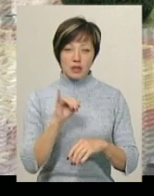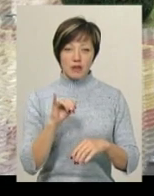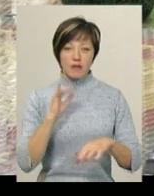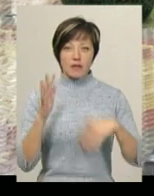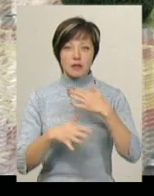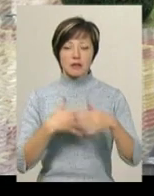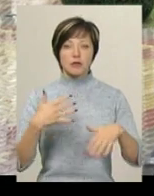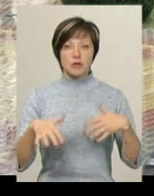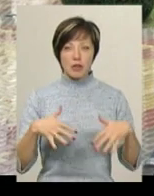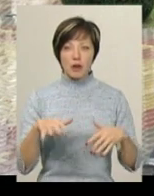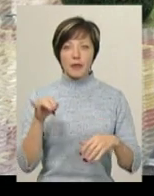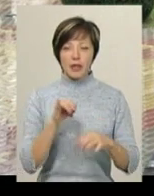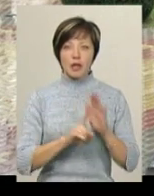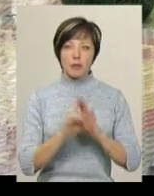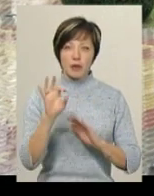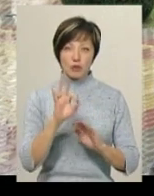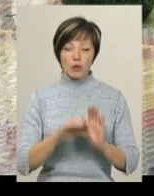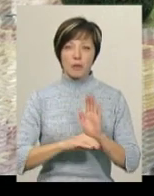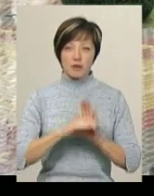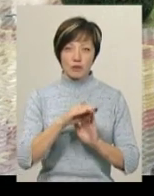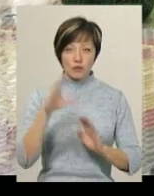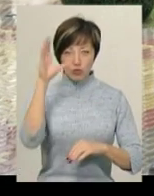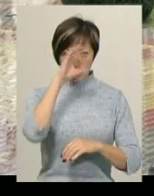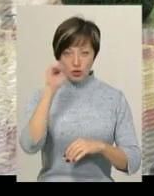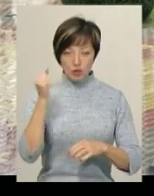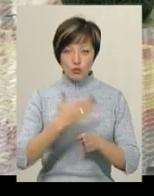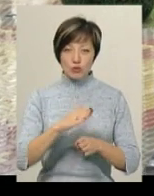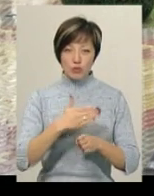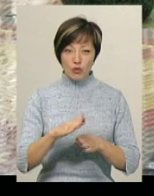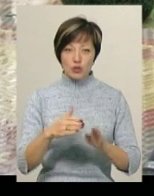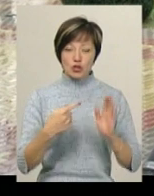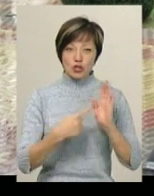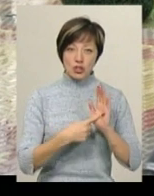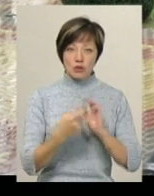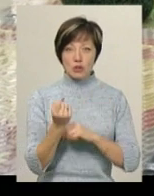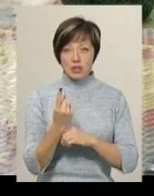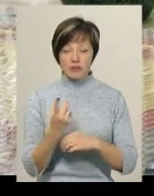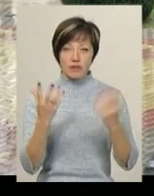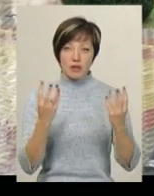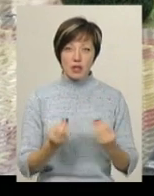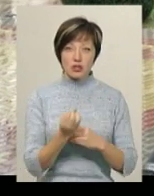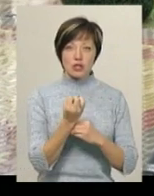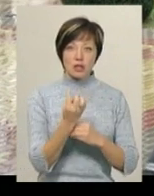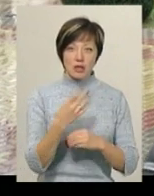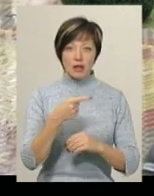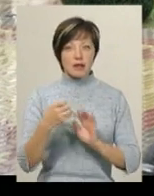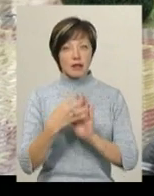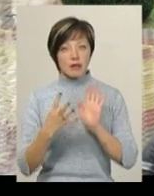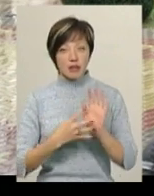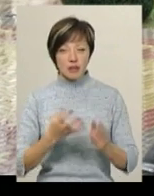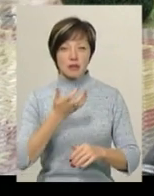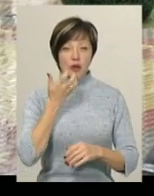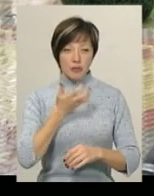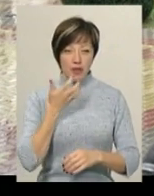слабне до помірного, і температура підвищиться вночі поступово до 6,11, в день до 14-19